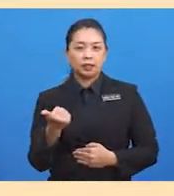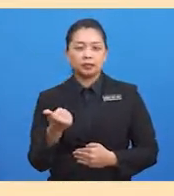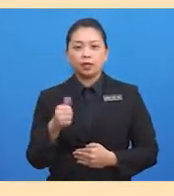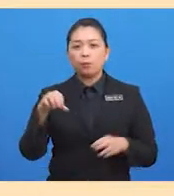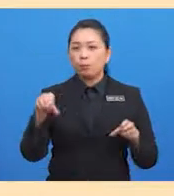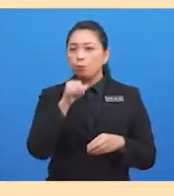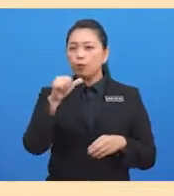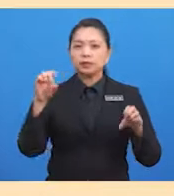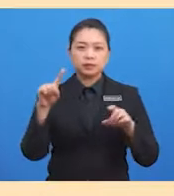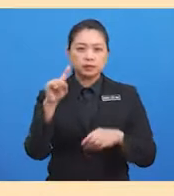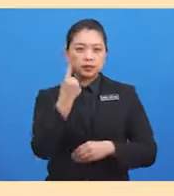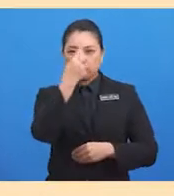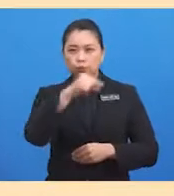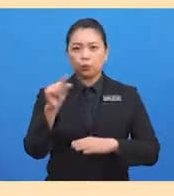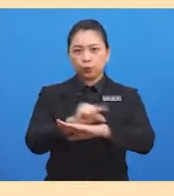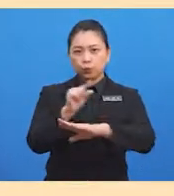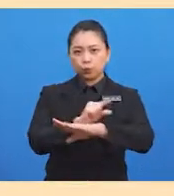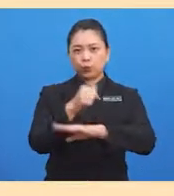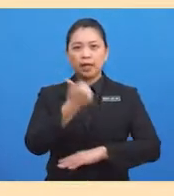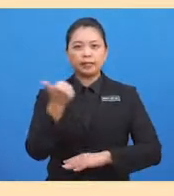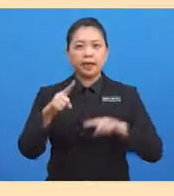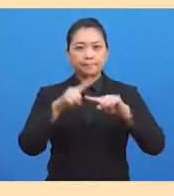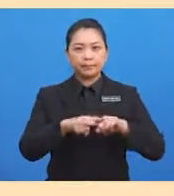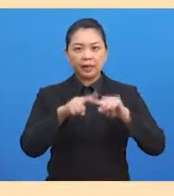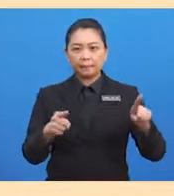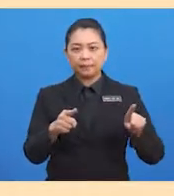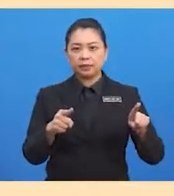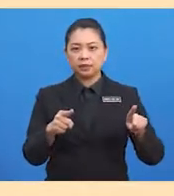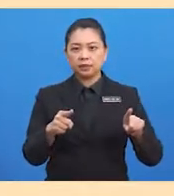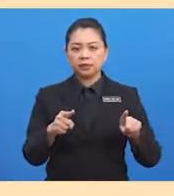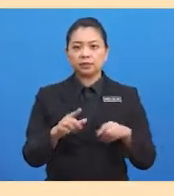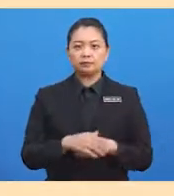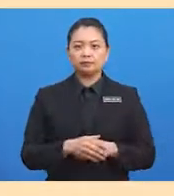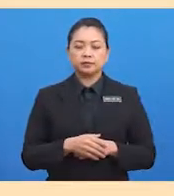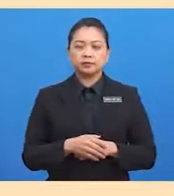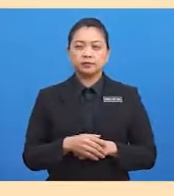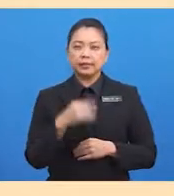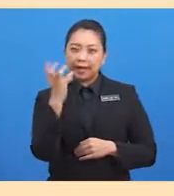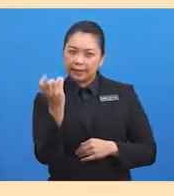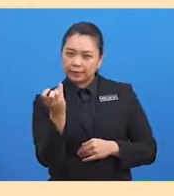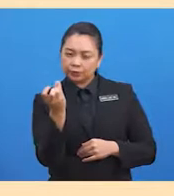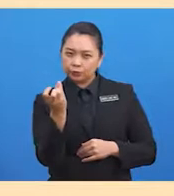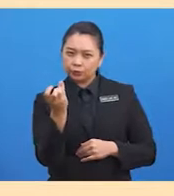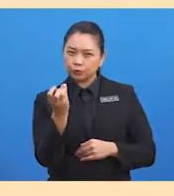peralatan, tetapi juga dari segi kehalusan penciptaan peralatan.